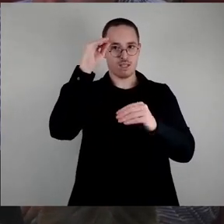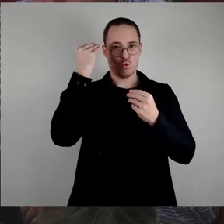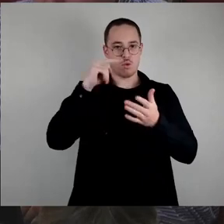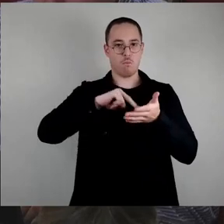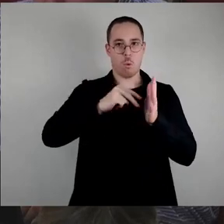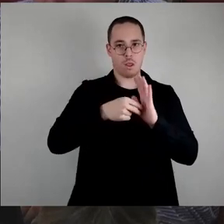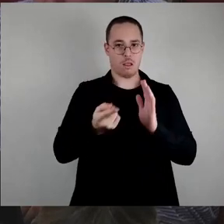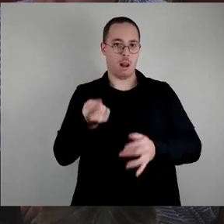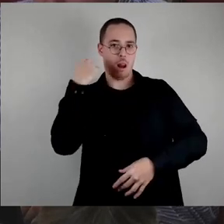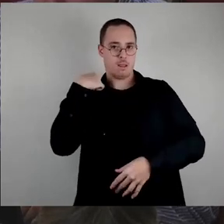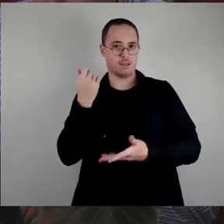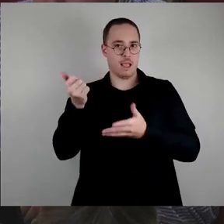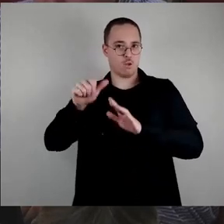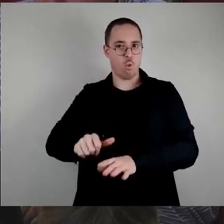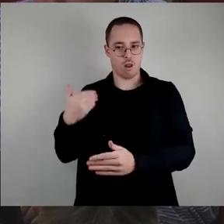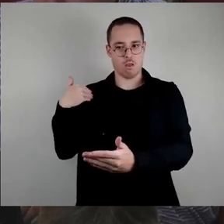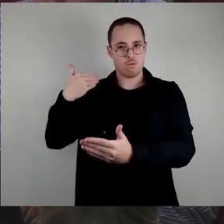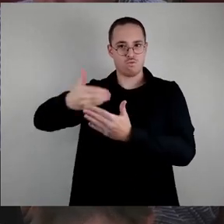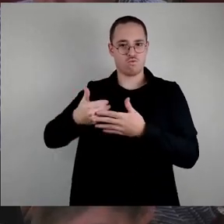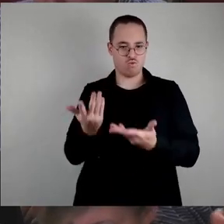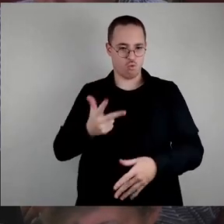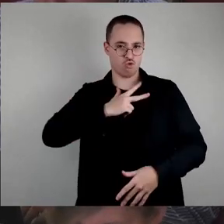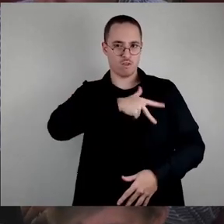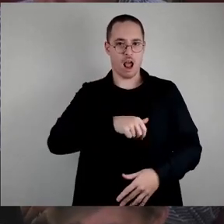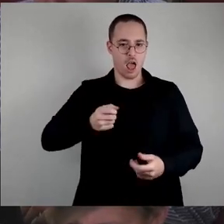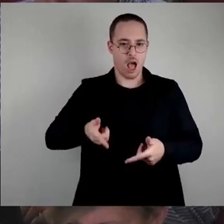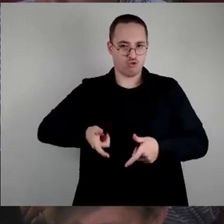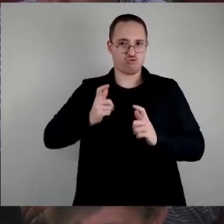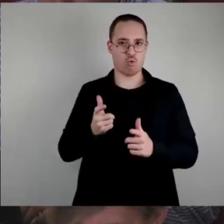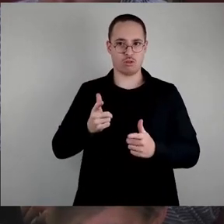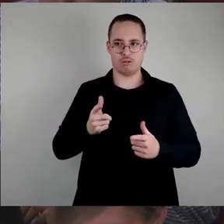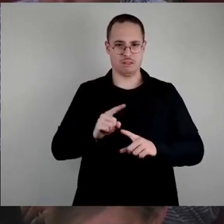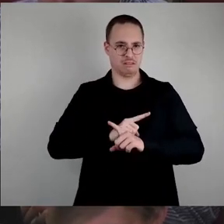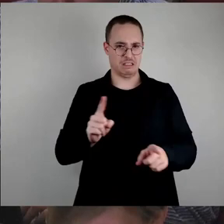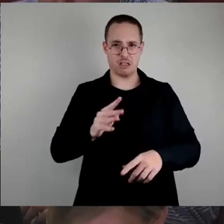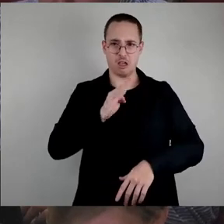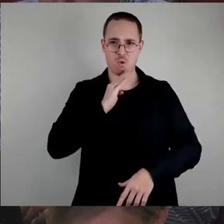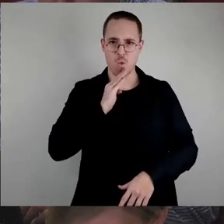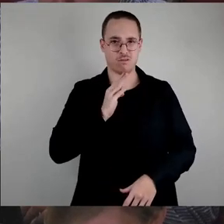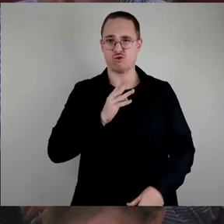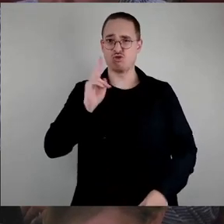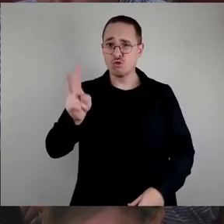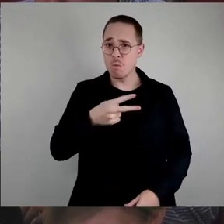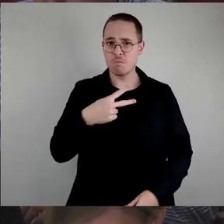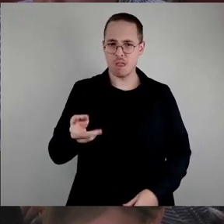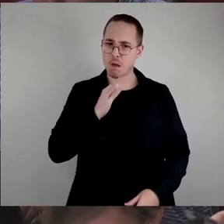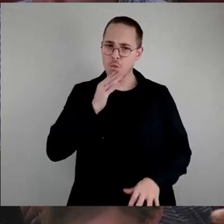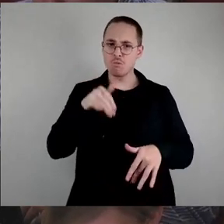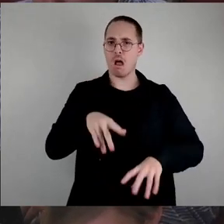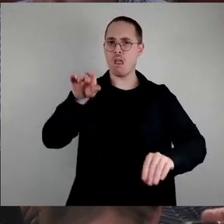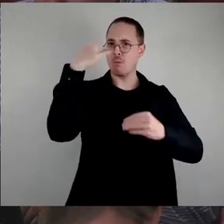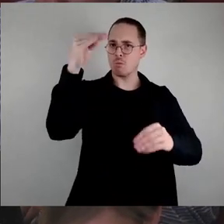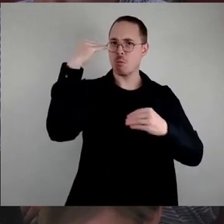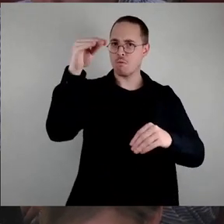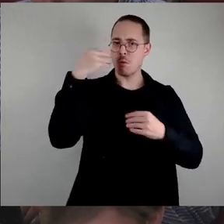wir im Sozialausschuss haben, unzureichend wäre. Aber die Informationen und die Diskussionsmöglichkeiten da langen völlig aus,